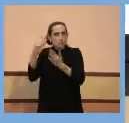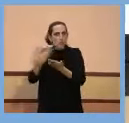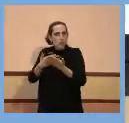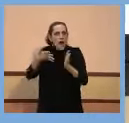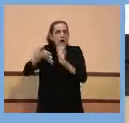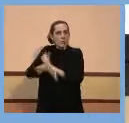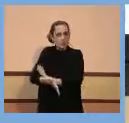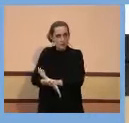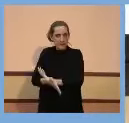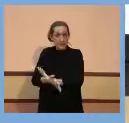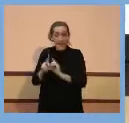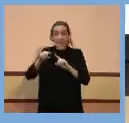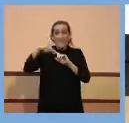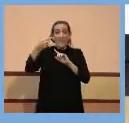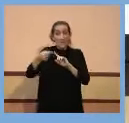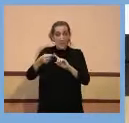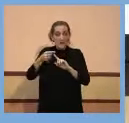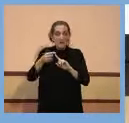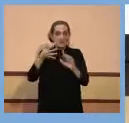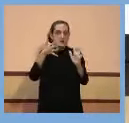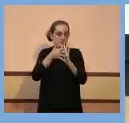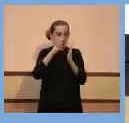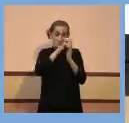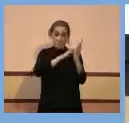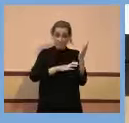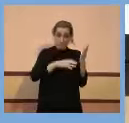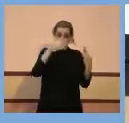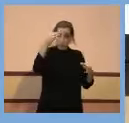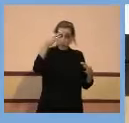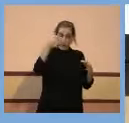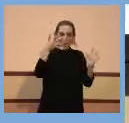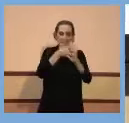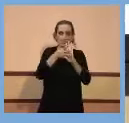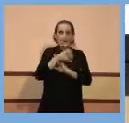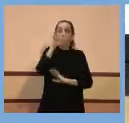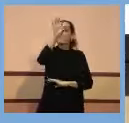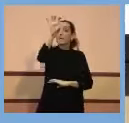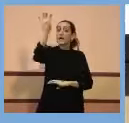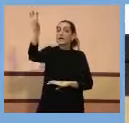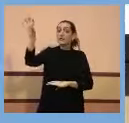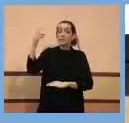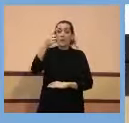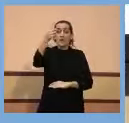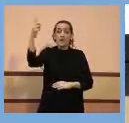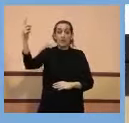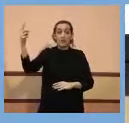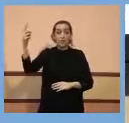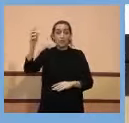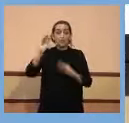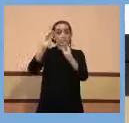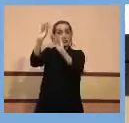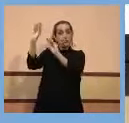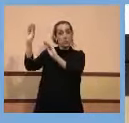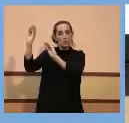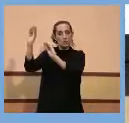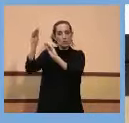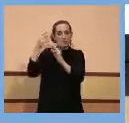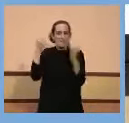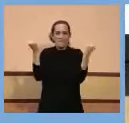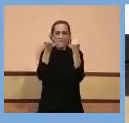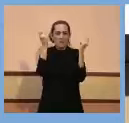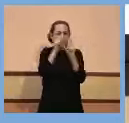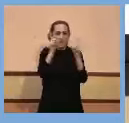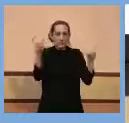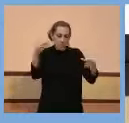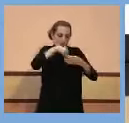desgranant cadascun dels països on s'han fet estudis amb milions de persones